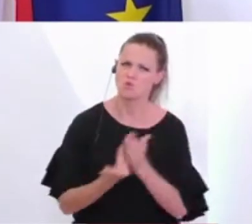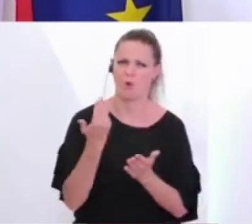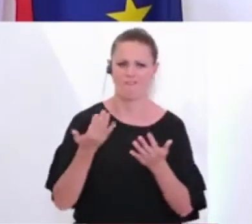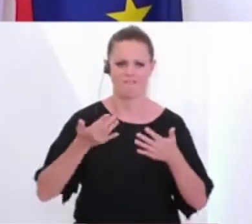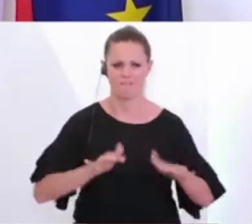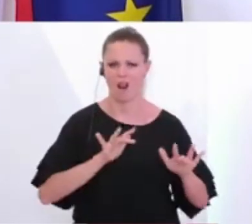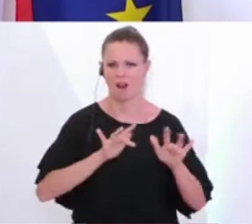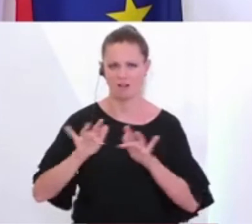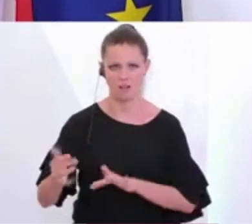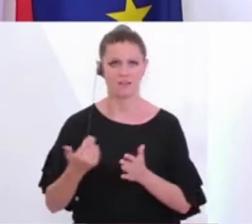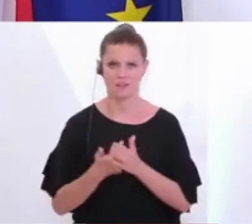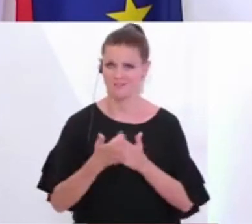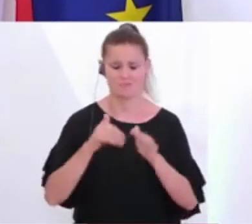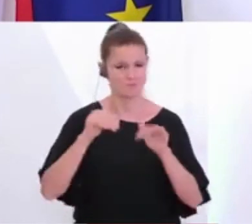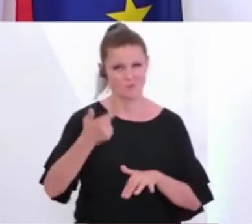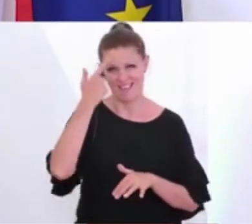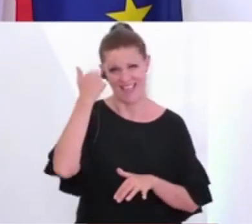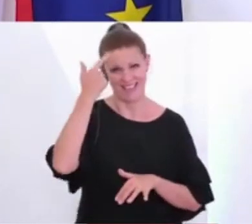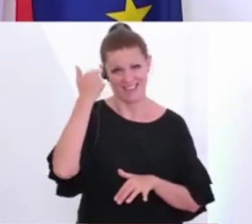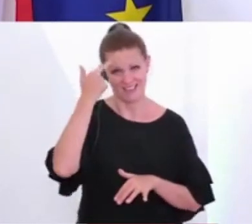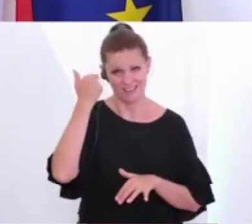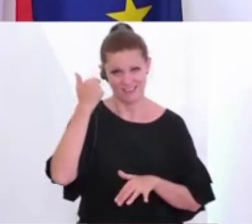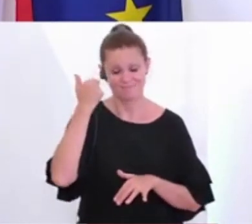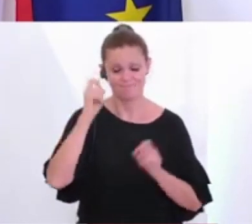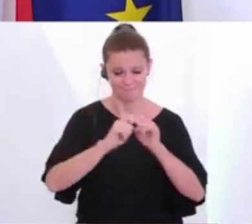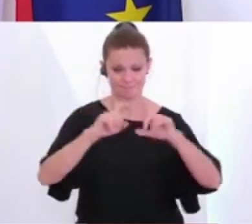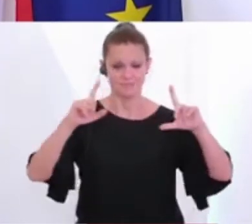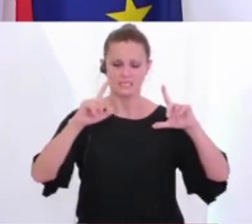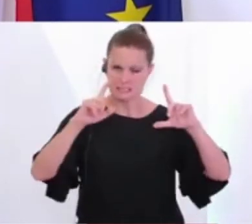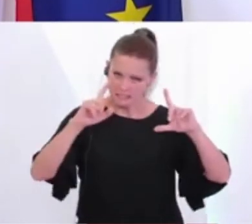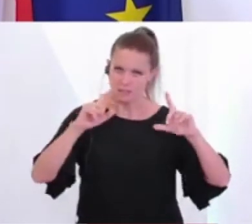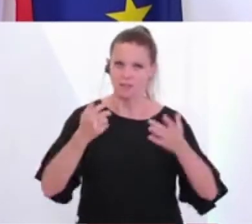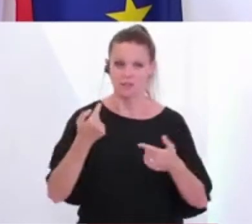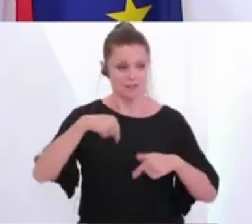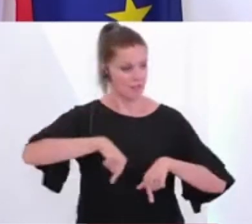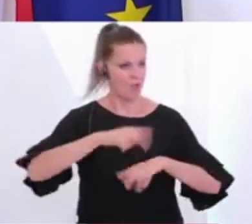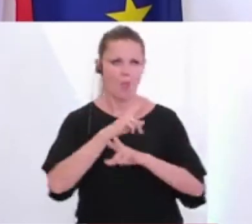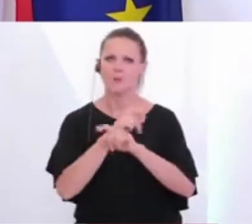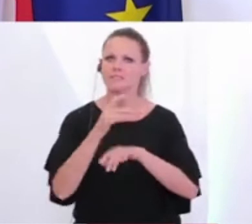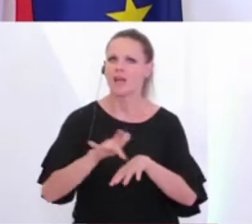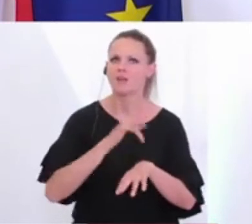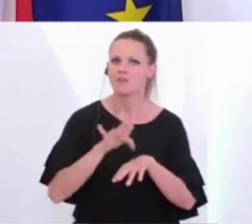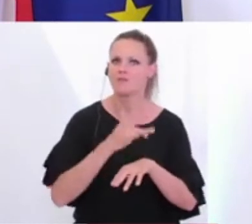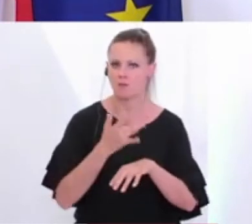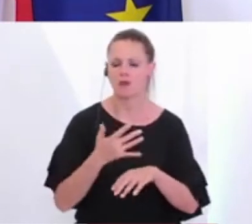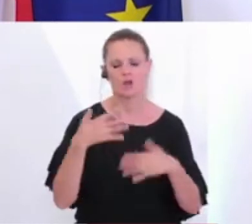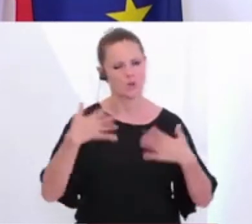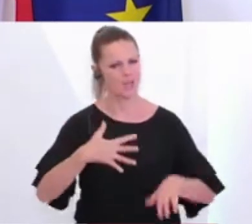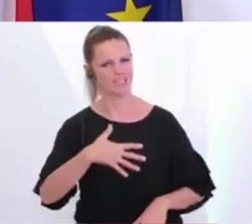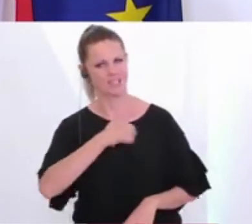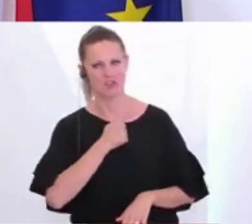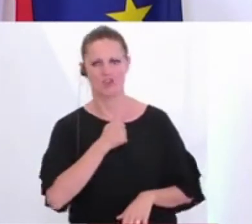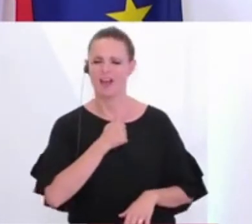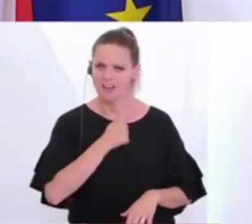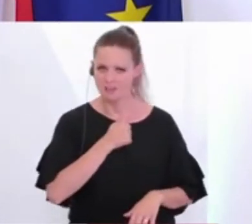Das sollte uns immer wieder in Erinnerung rufen, dass wir auch, wenn wir subjektiv in Österreich dieses Gefühl haben, wir haben es geschafft, wir sind